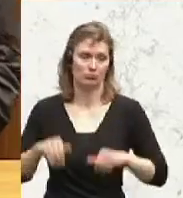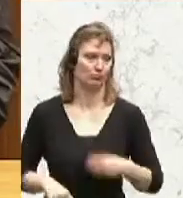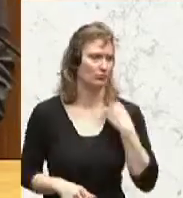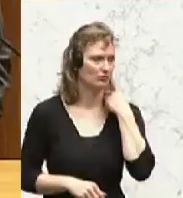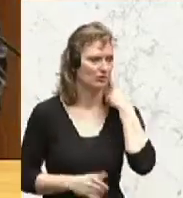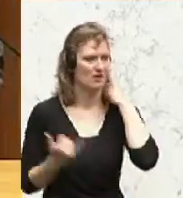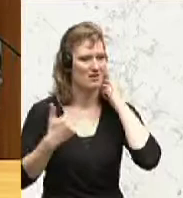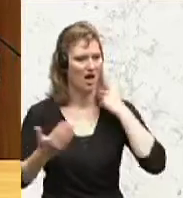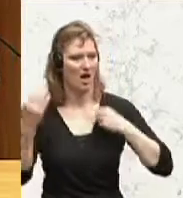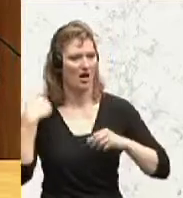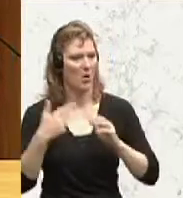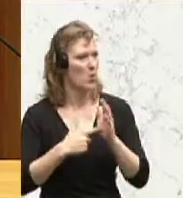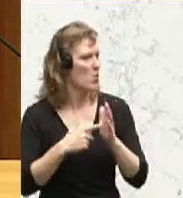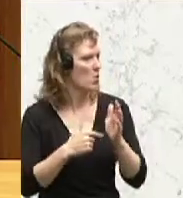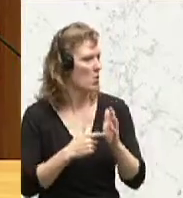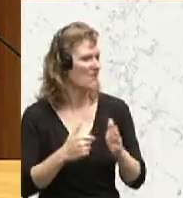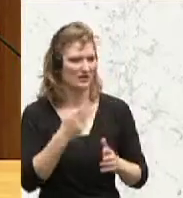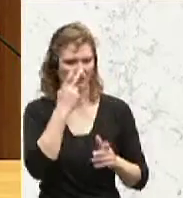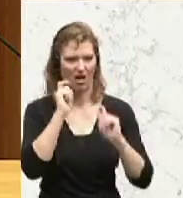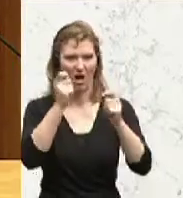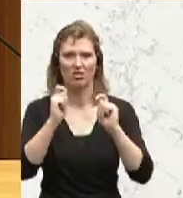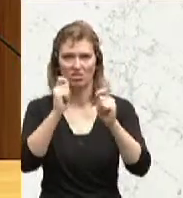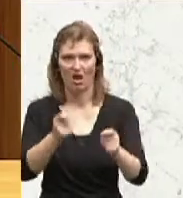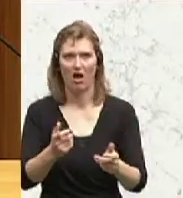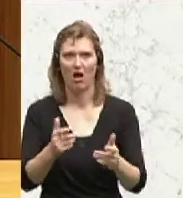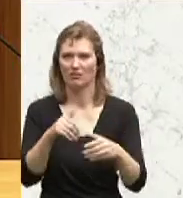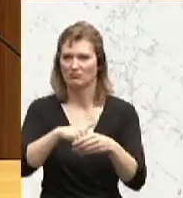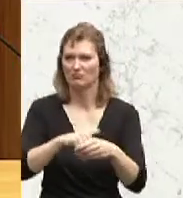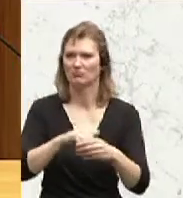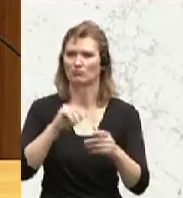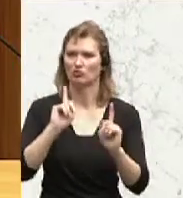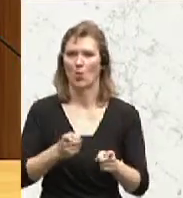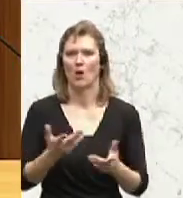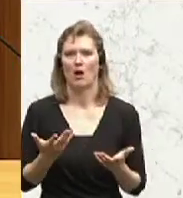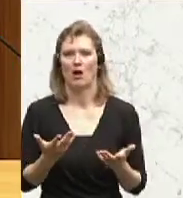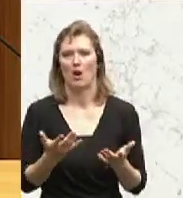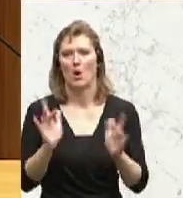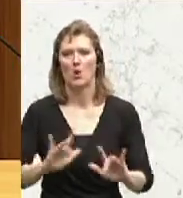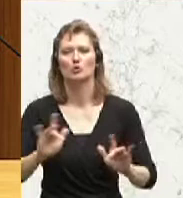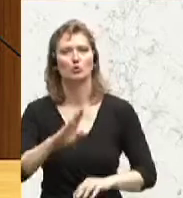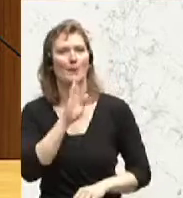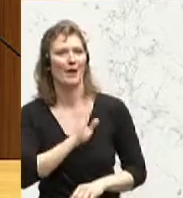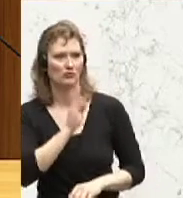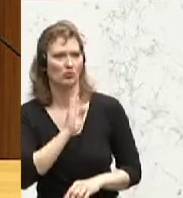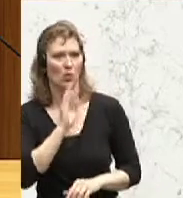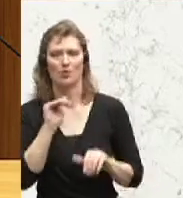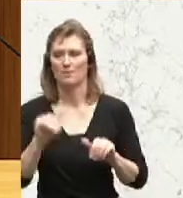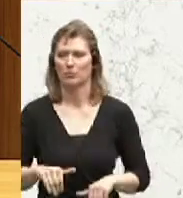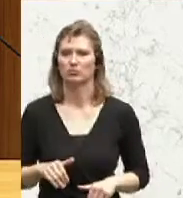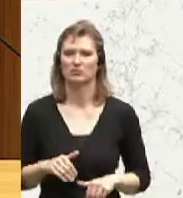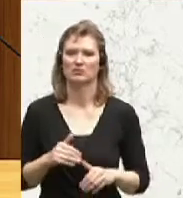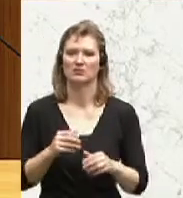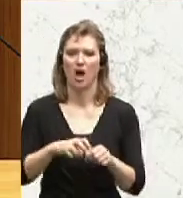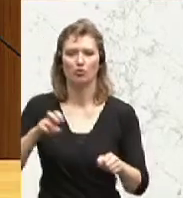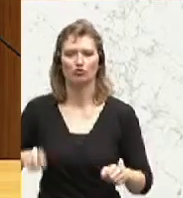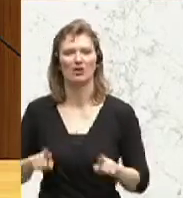öftere Anträge eingebracht, wo es darum ging, dass man bei den Luxuspensionen auch einen Ausstieg in Form